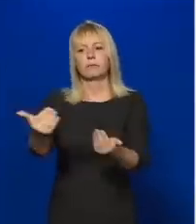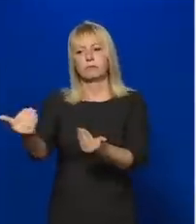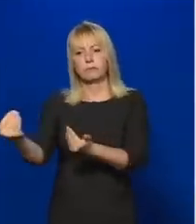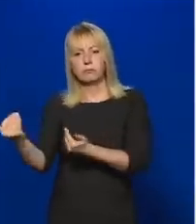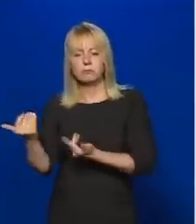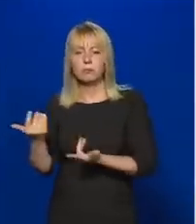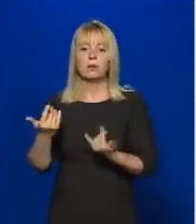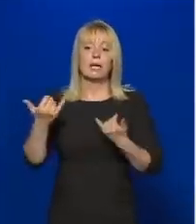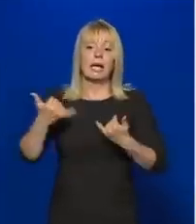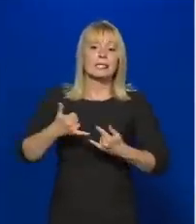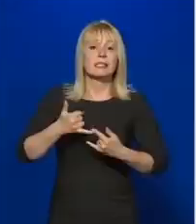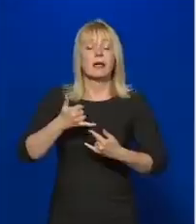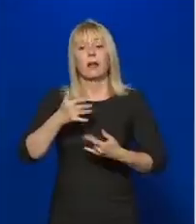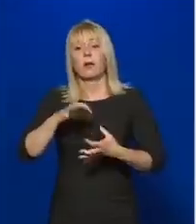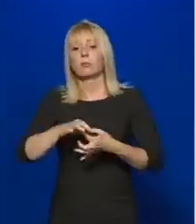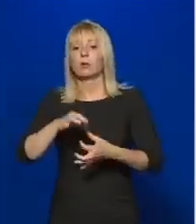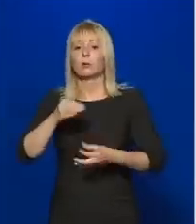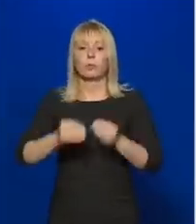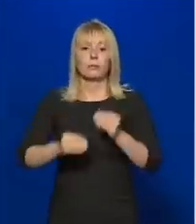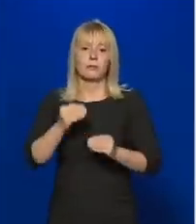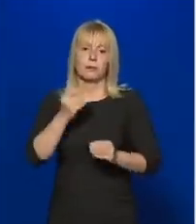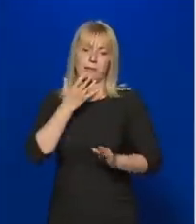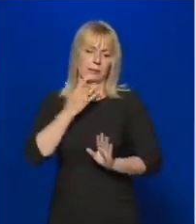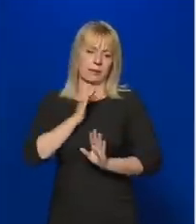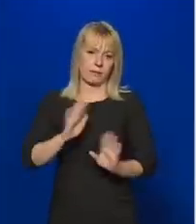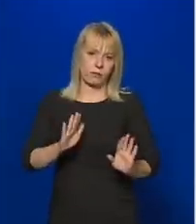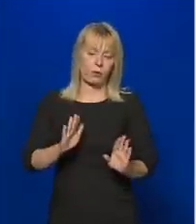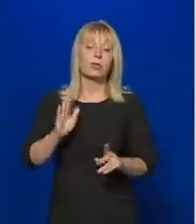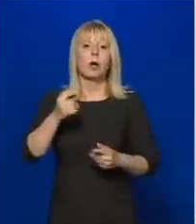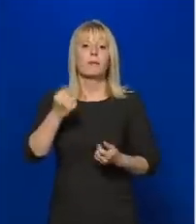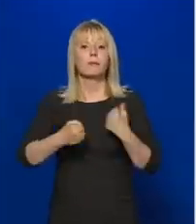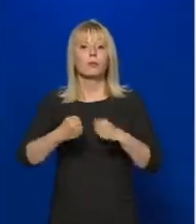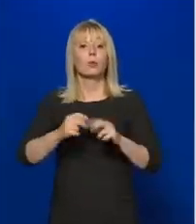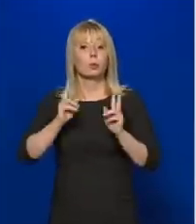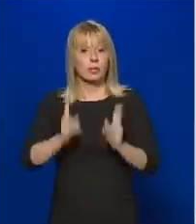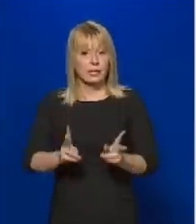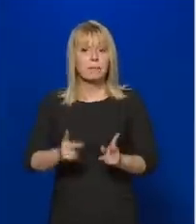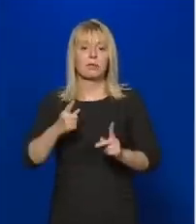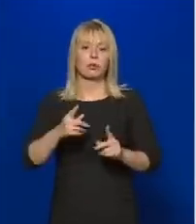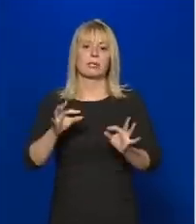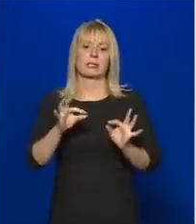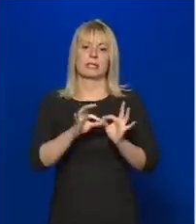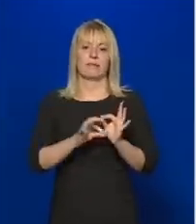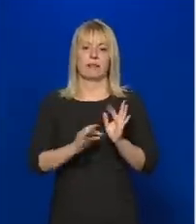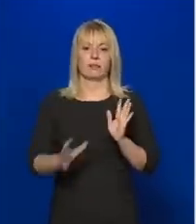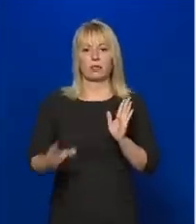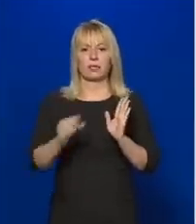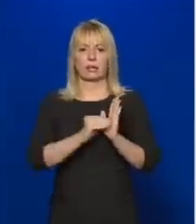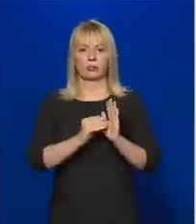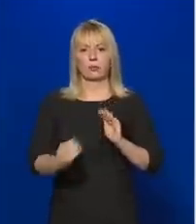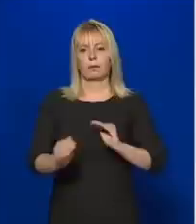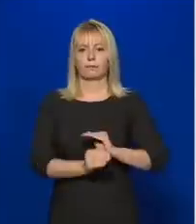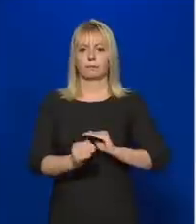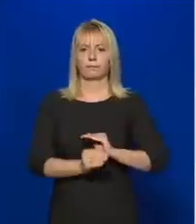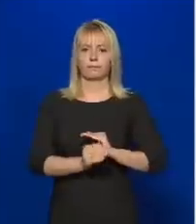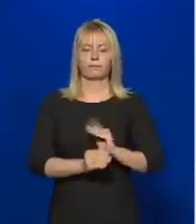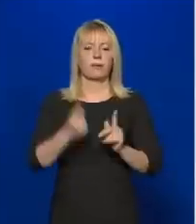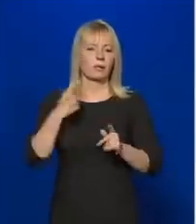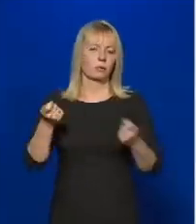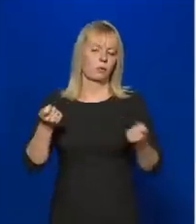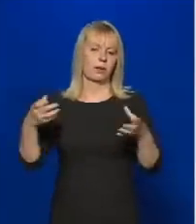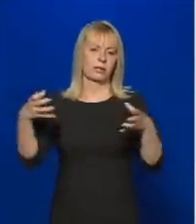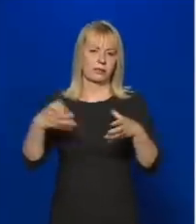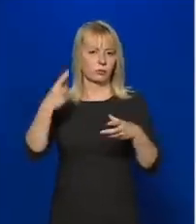kapcsolatos probléma nem merült föl, és ami pedig működőképes, azt veszünk nyilvántartásba, és erről tud az appellatív törzs is